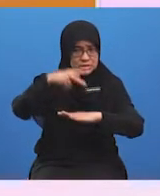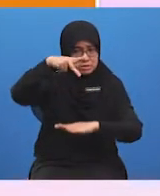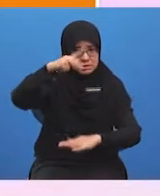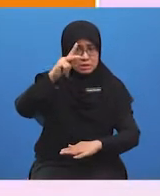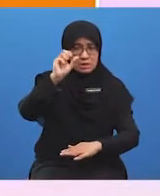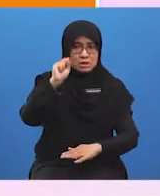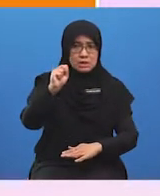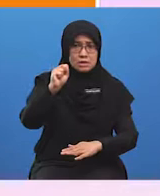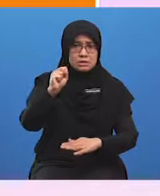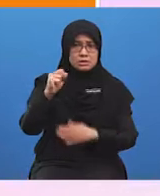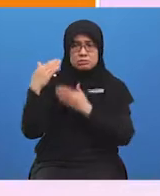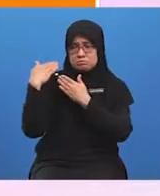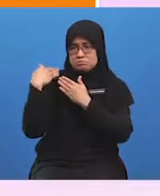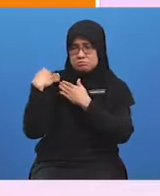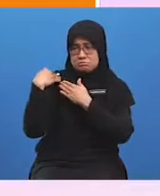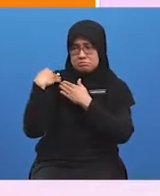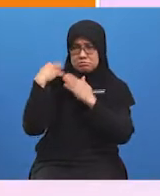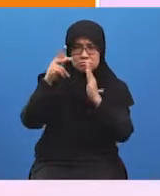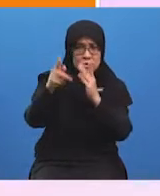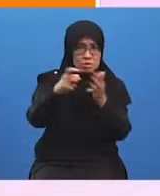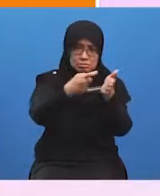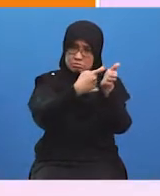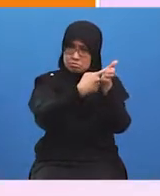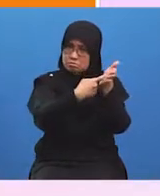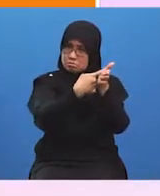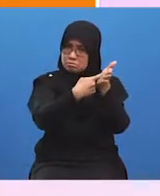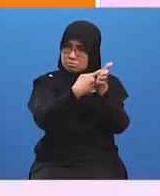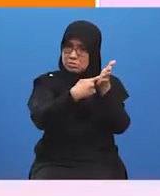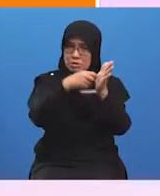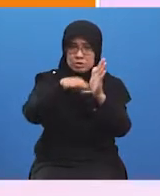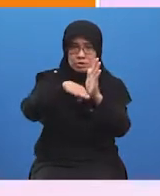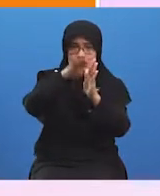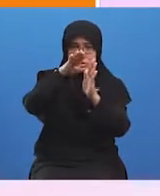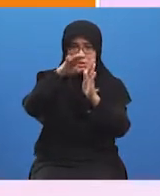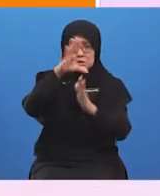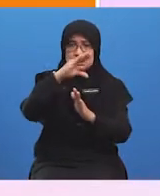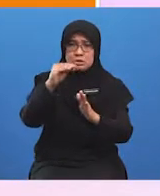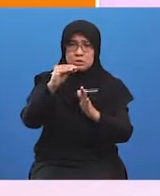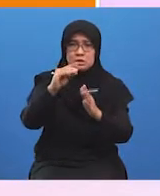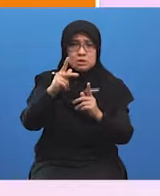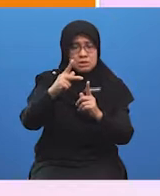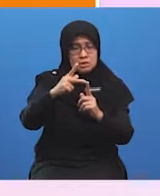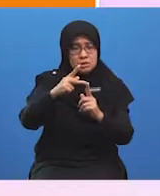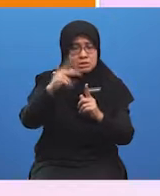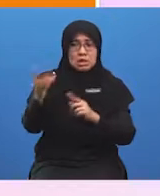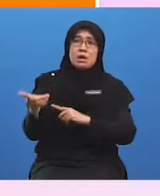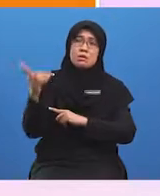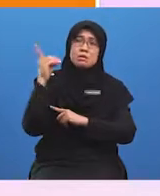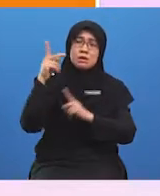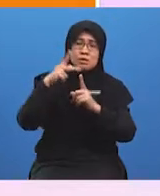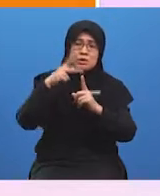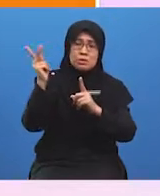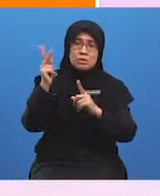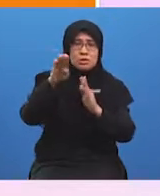kos pengeluaran seunit yang tinggi dan daya pengeluarannya sangat rendah dan tidak mampu